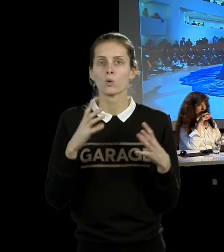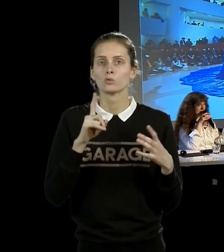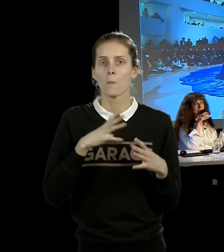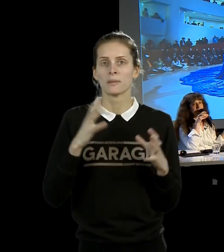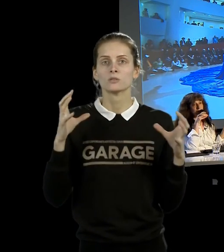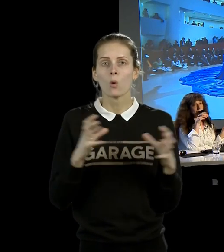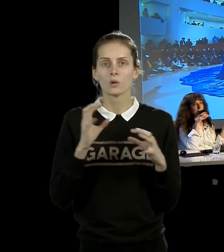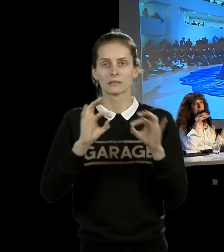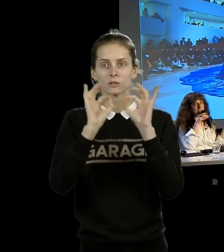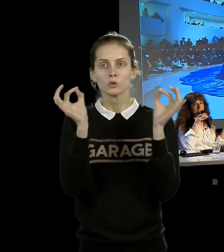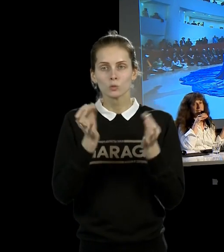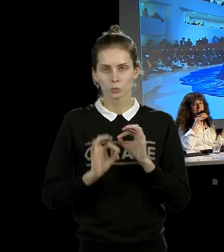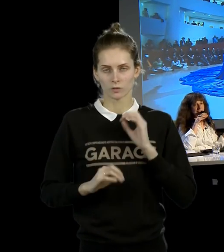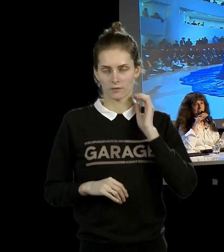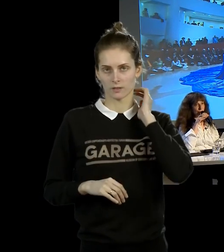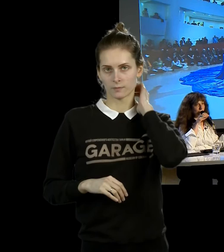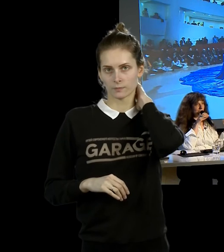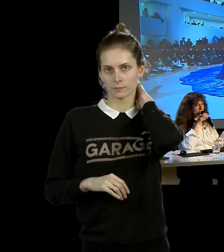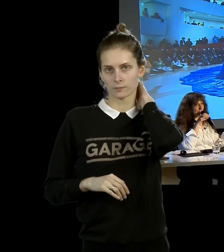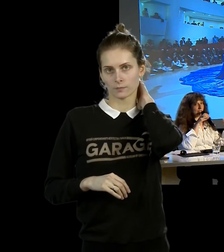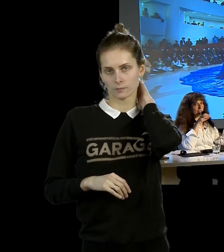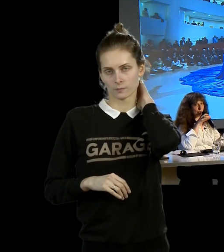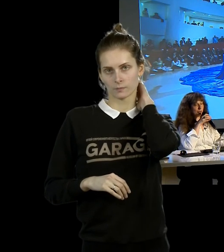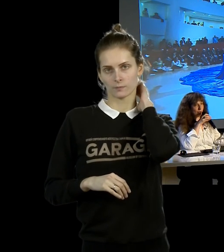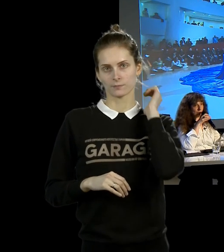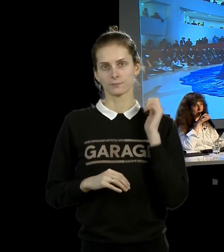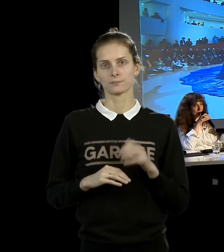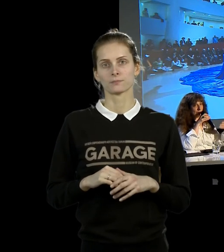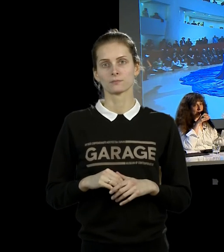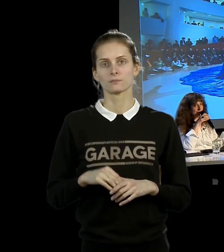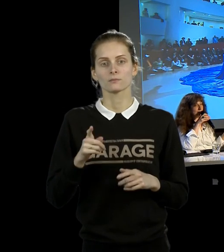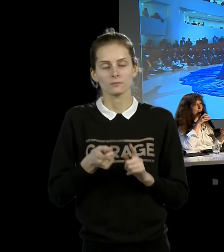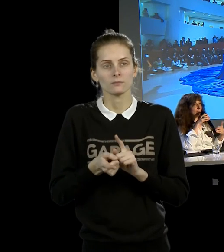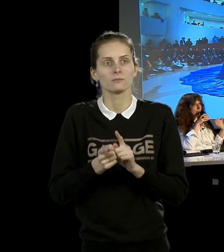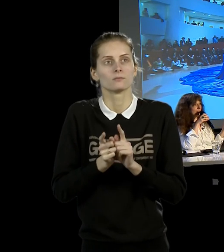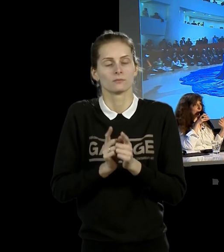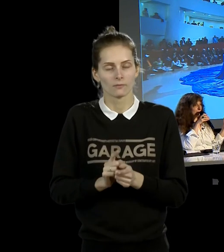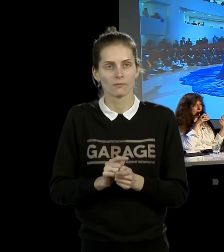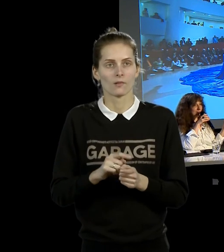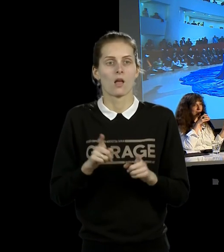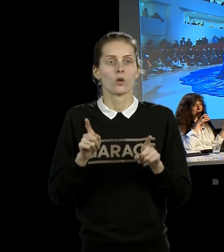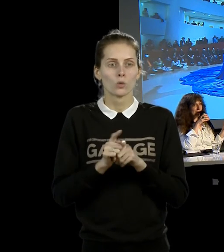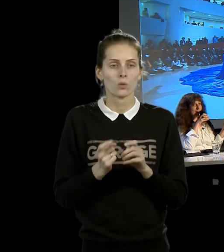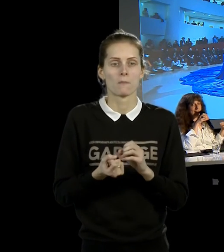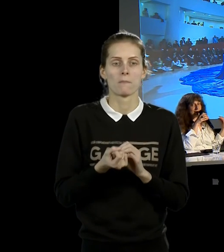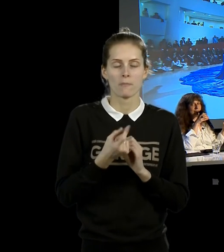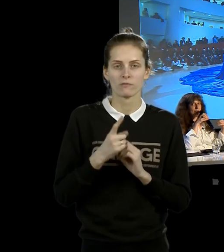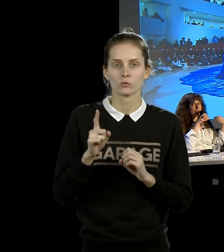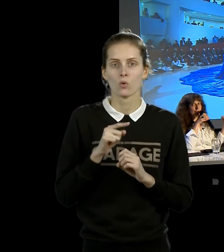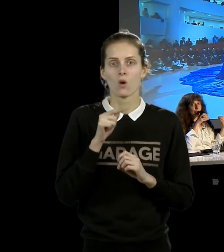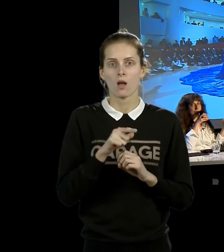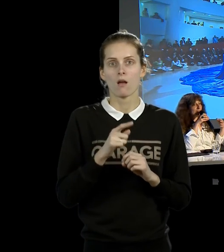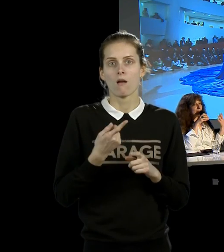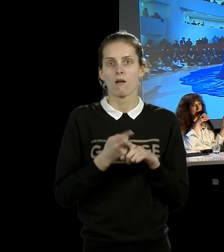изменяют свой смысл. И становятся, так же, как и ее перформансы, которые она переигрывает в своей автобиографии, они